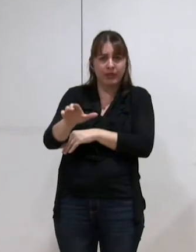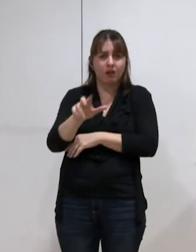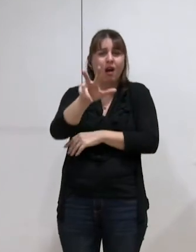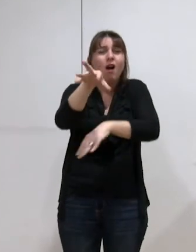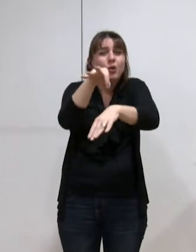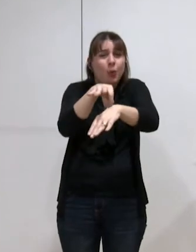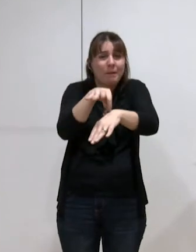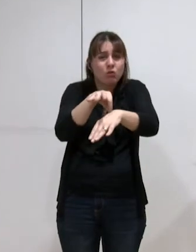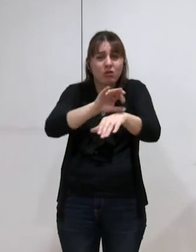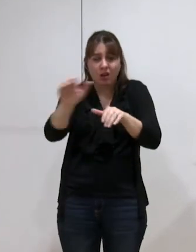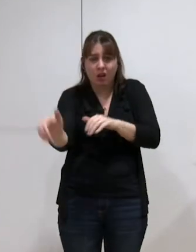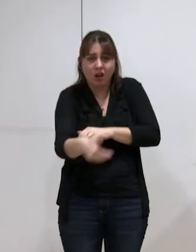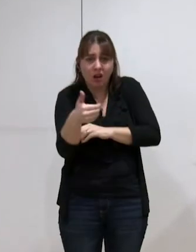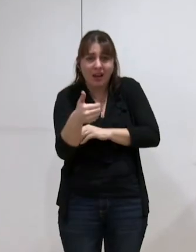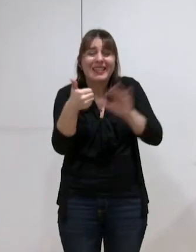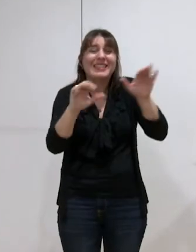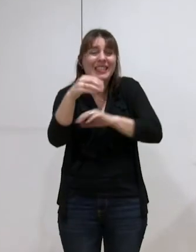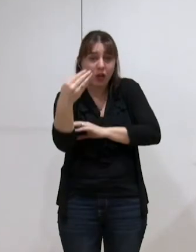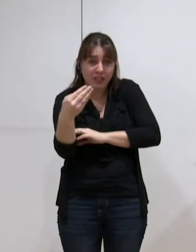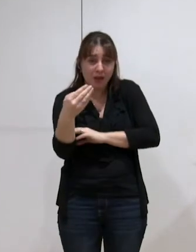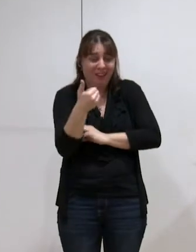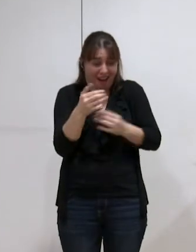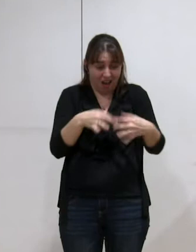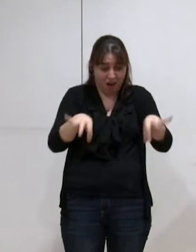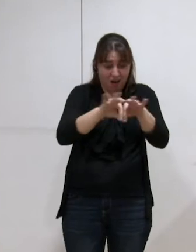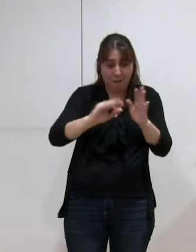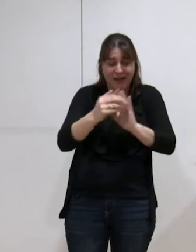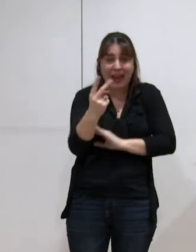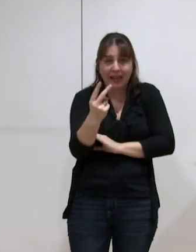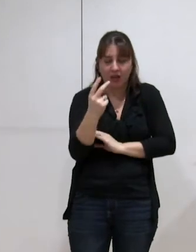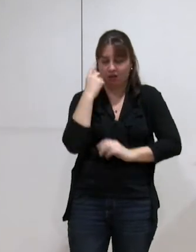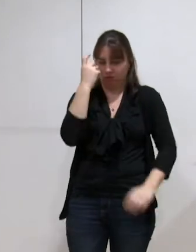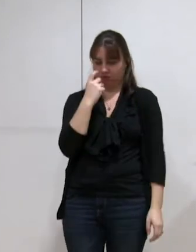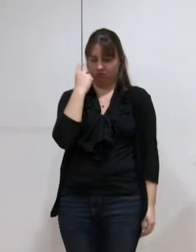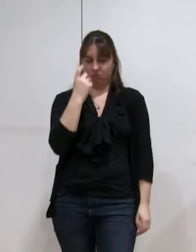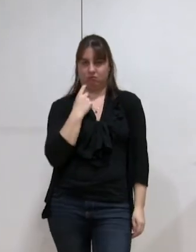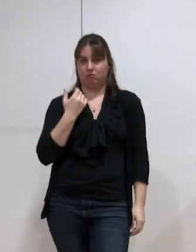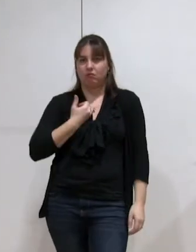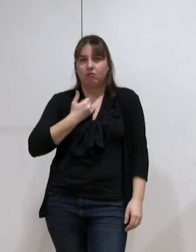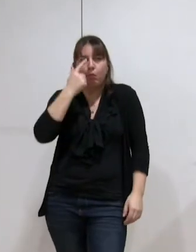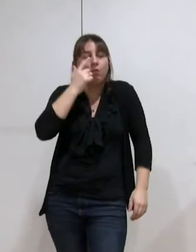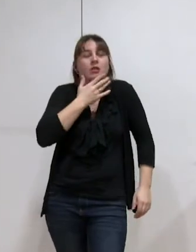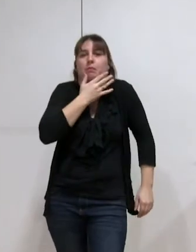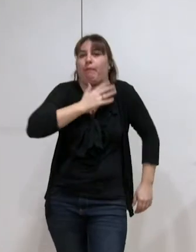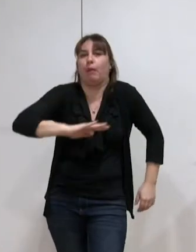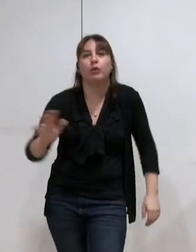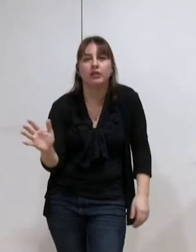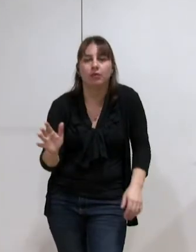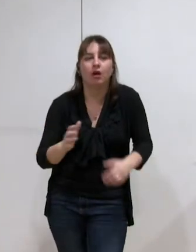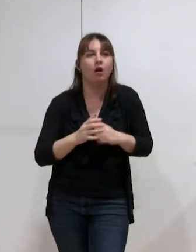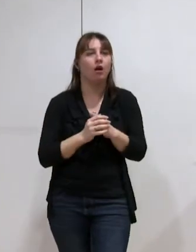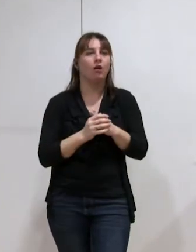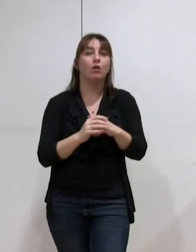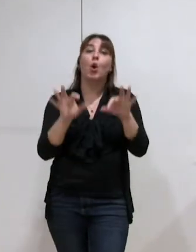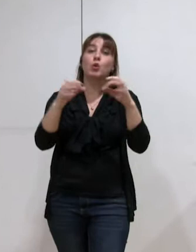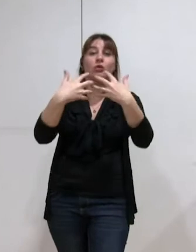minutes pour décaisser sur 6 cm 1 mètre carré de chaussée. Moi, ça me paraît strictement impossible. Alors effectivement, si vous utilisez